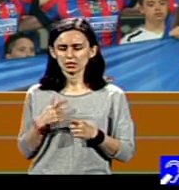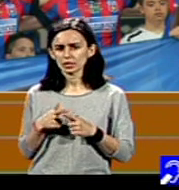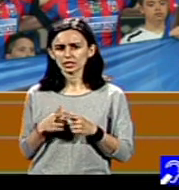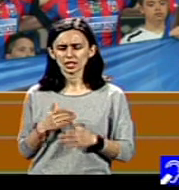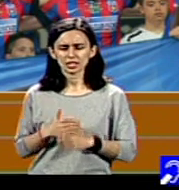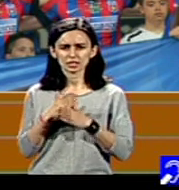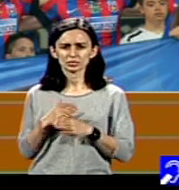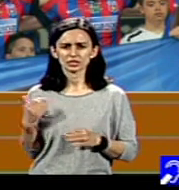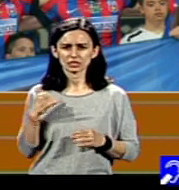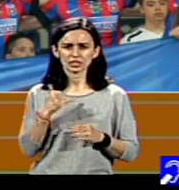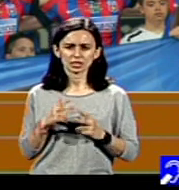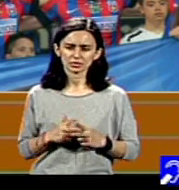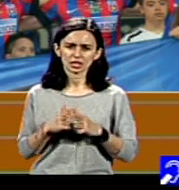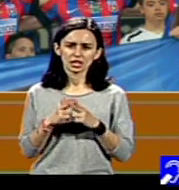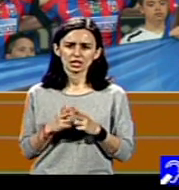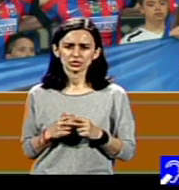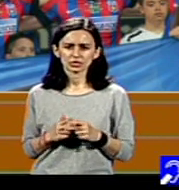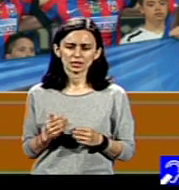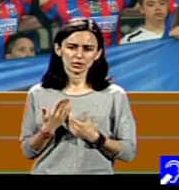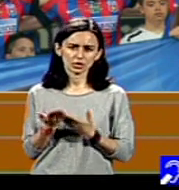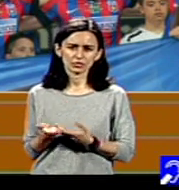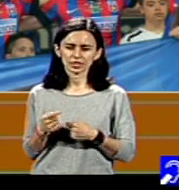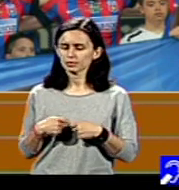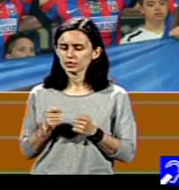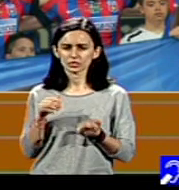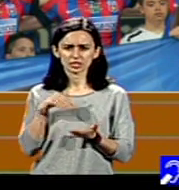venim, ajutăm, aducem tot ce este nevoie.